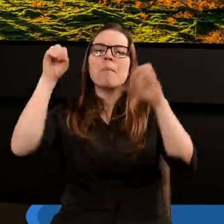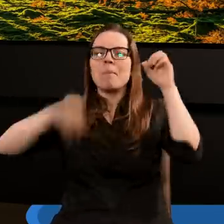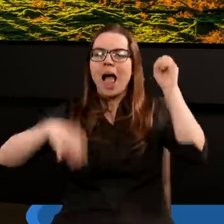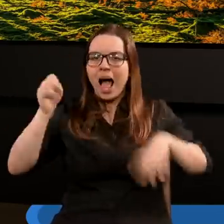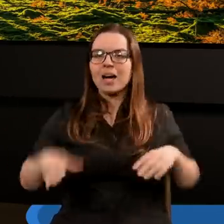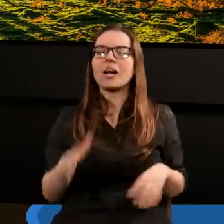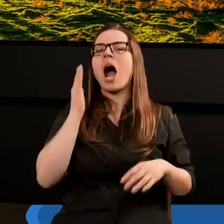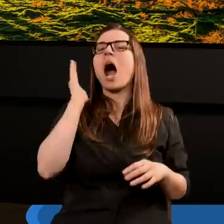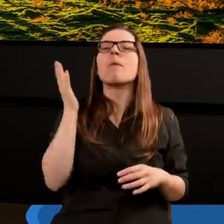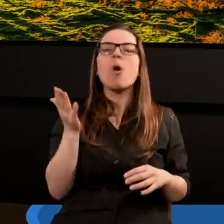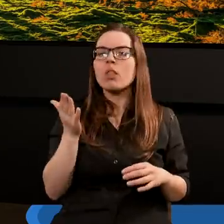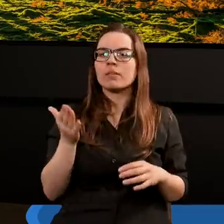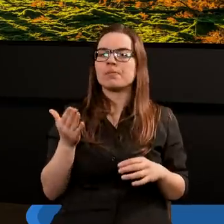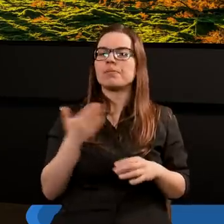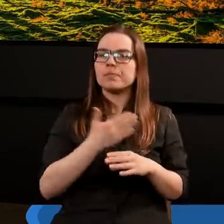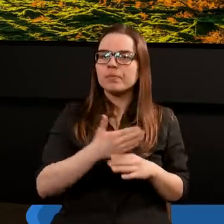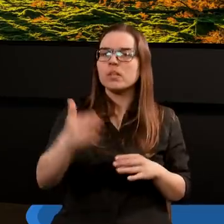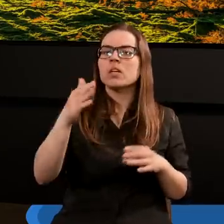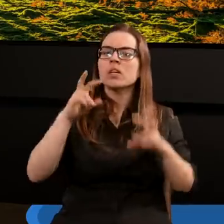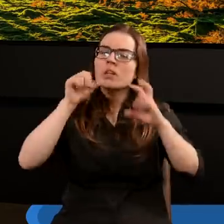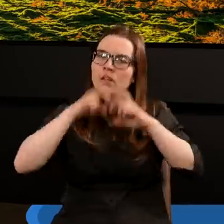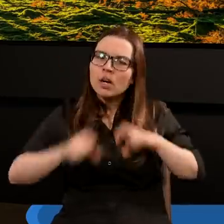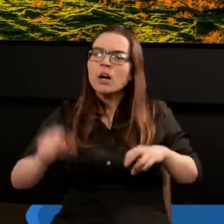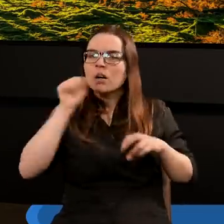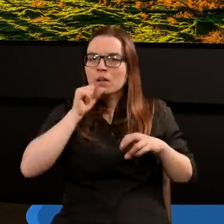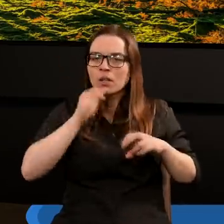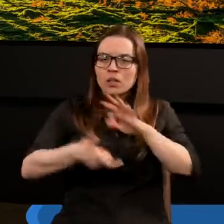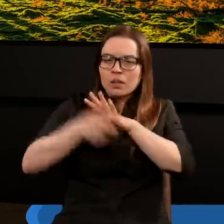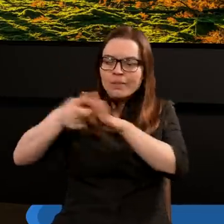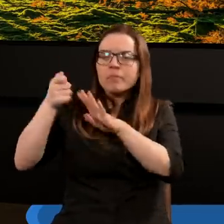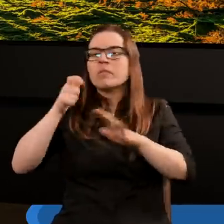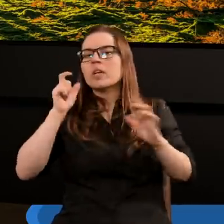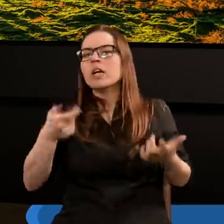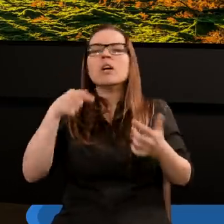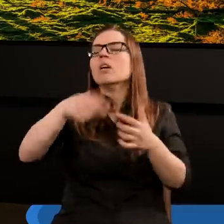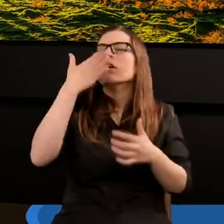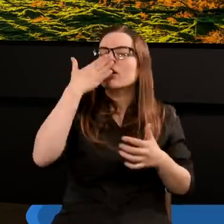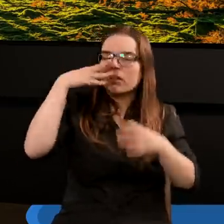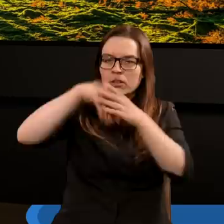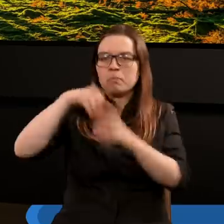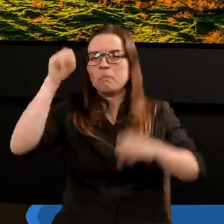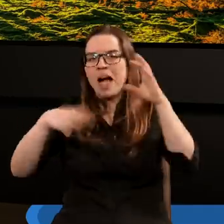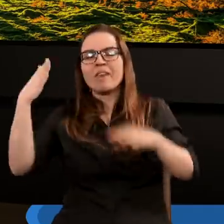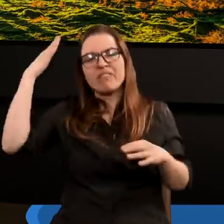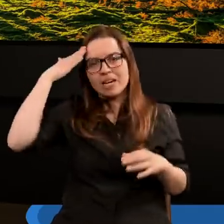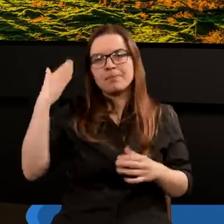a potem chciałbym, żebyśmy spróbowali wyciągnąć z tego, co tak naprawdę o tych plagach wiemy.